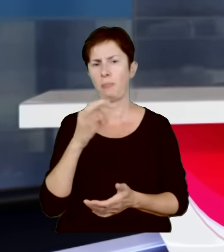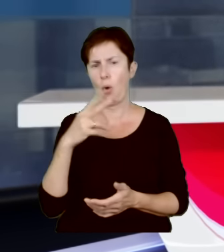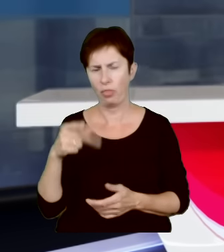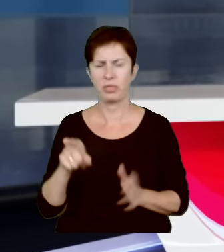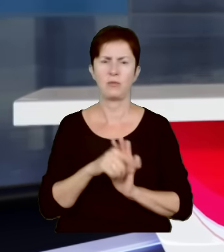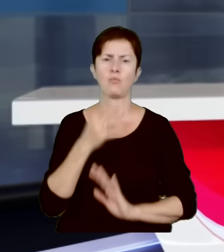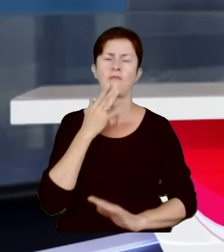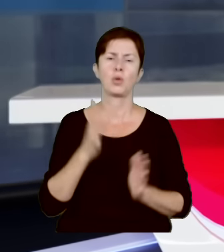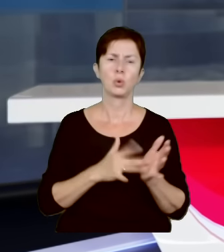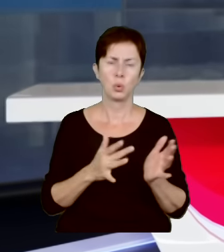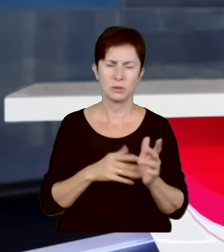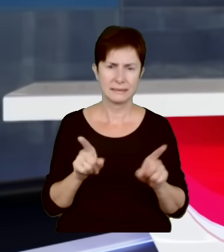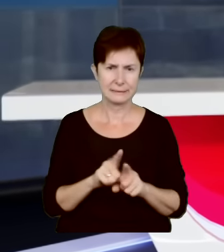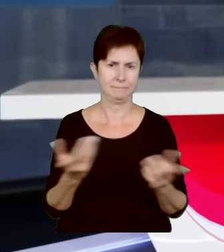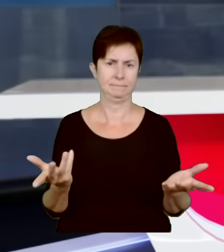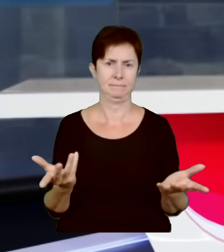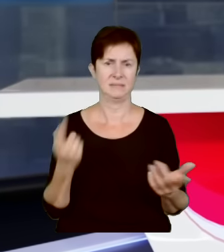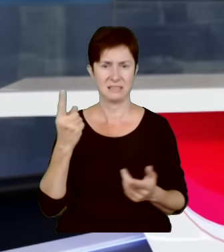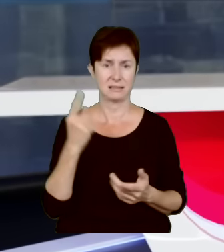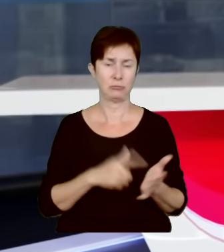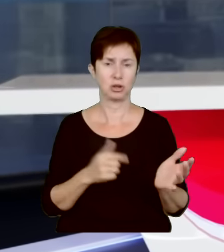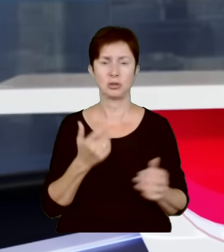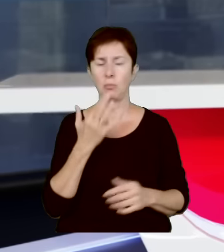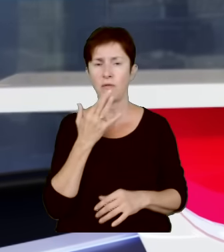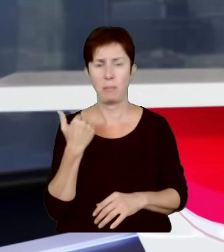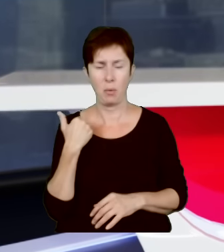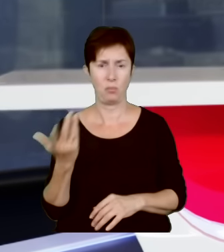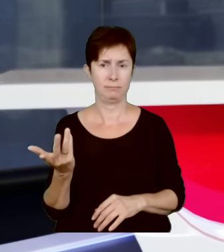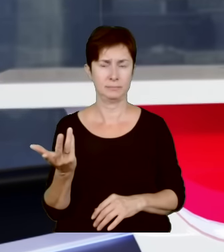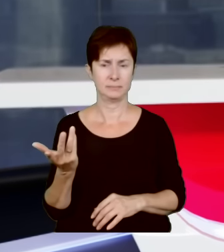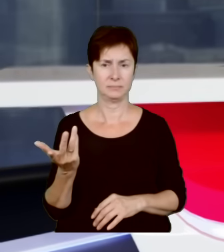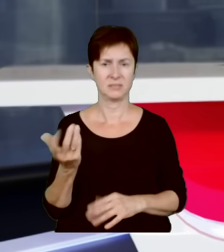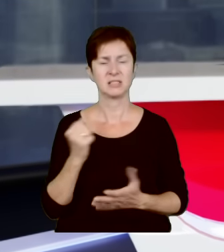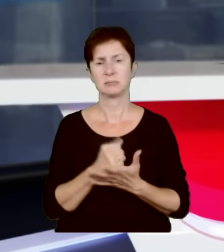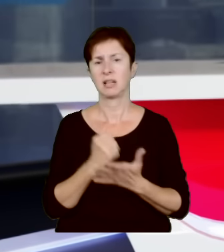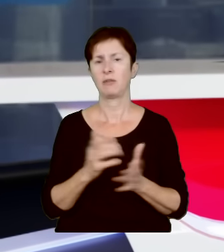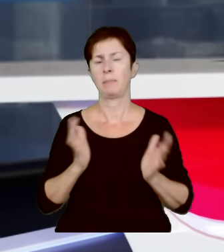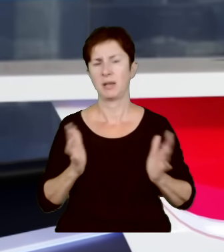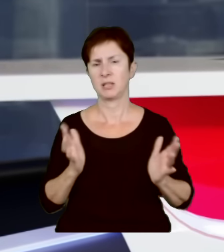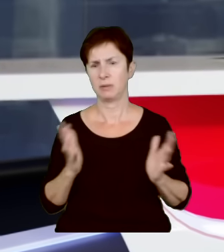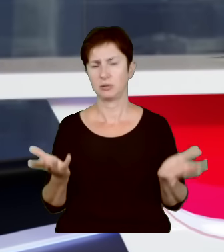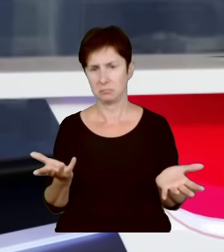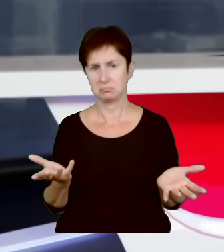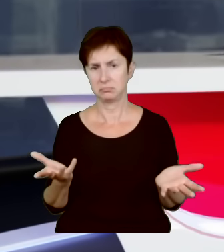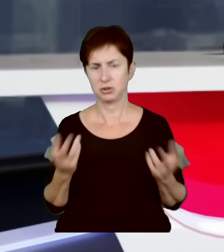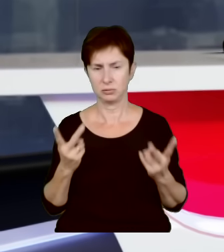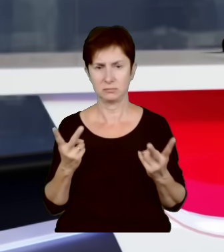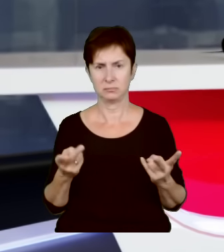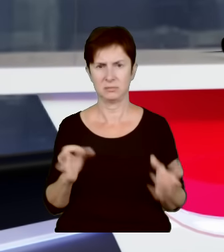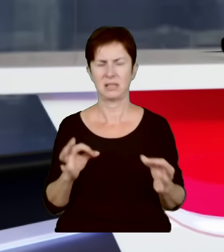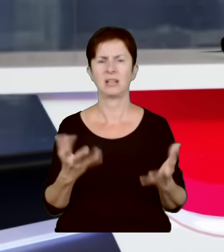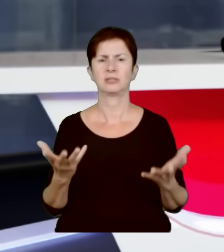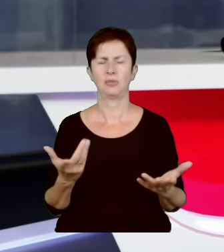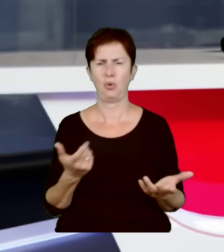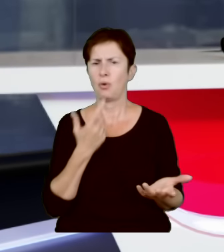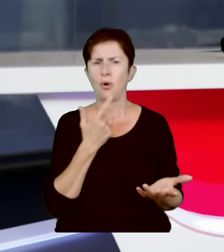o tym też sam często mówi, że tutaj jednak kwestie bezpieczeństwa to nikt nie podważa. No i o co chodzi